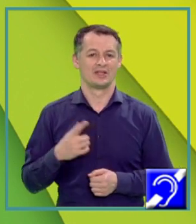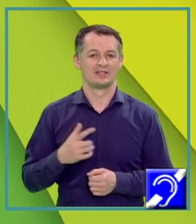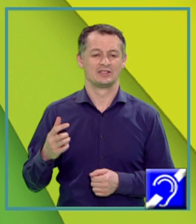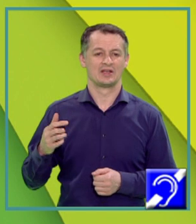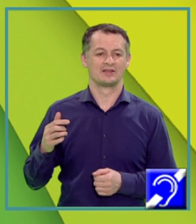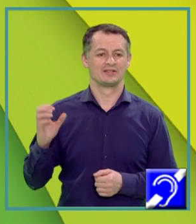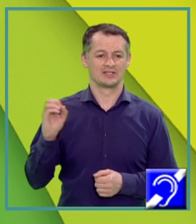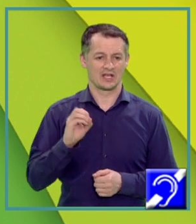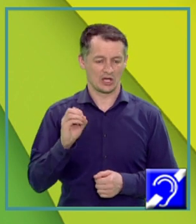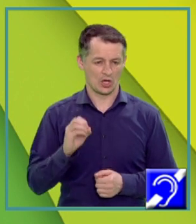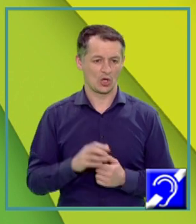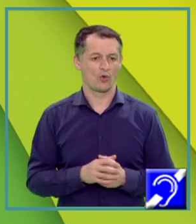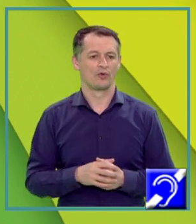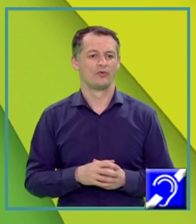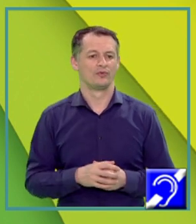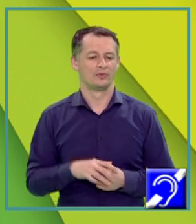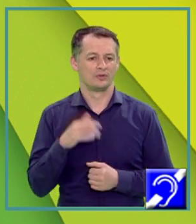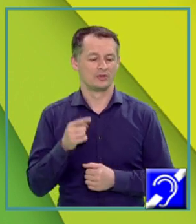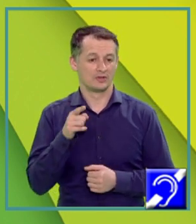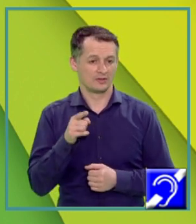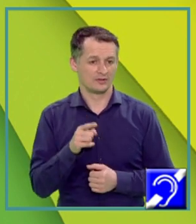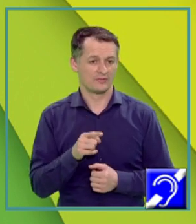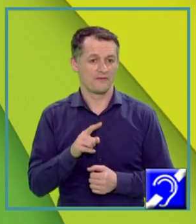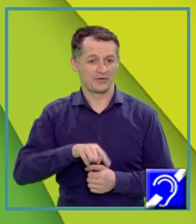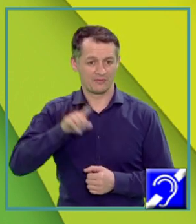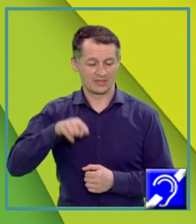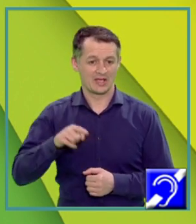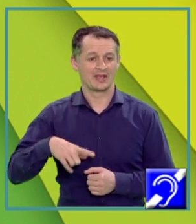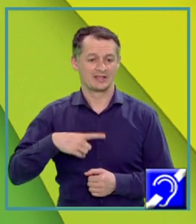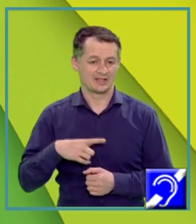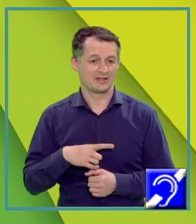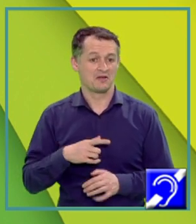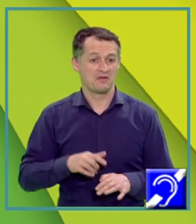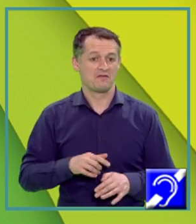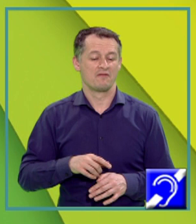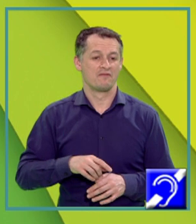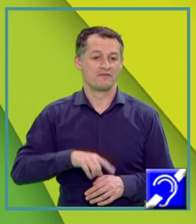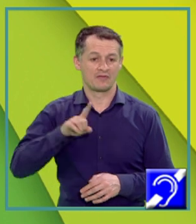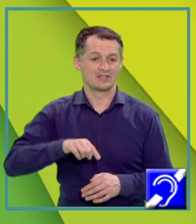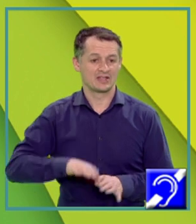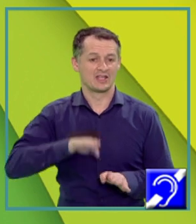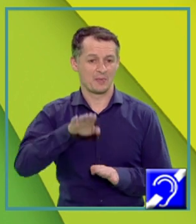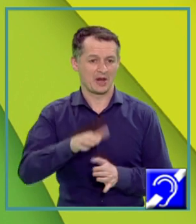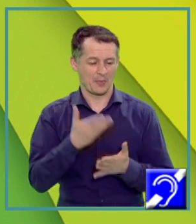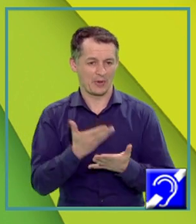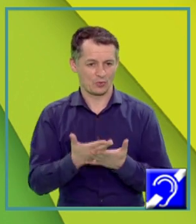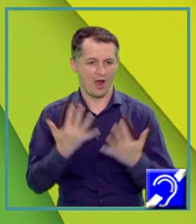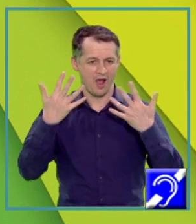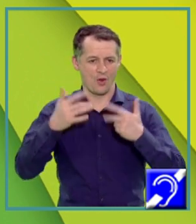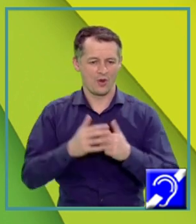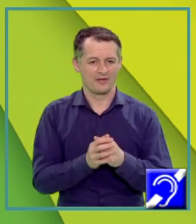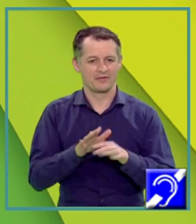radiației incidente în acest caz este chiar frecvența de prag Deci, pentru a calcula